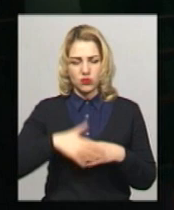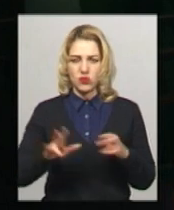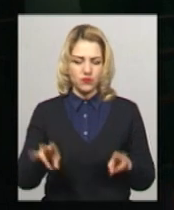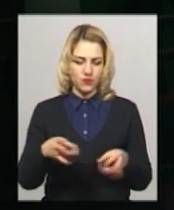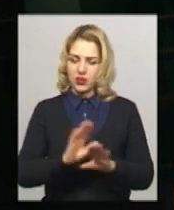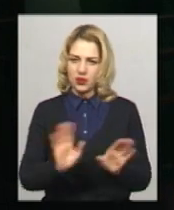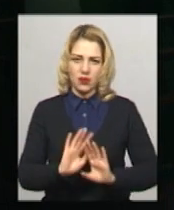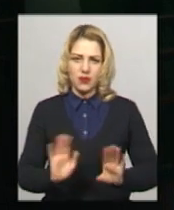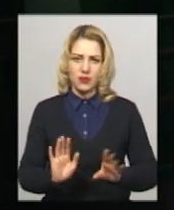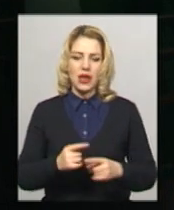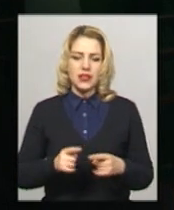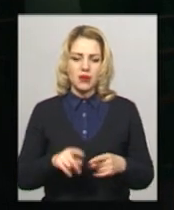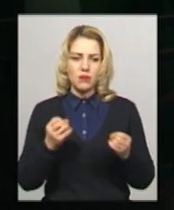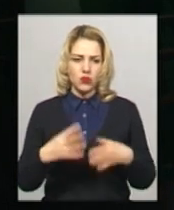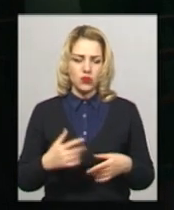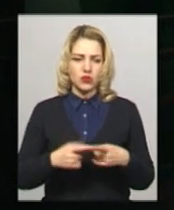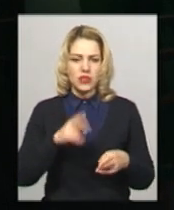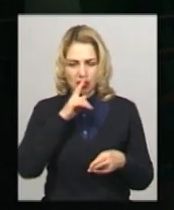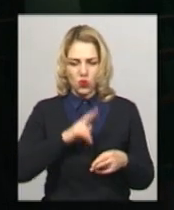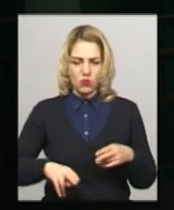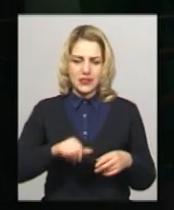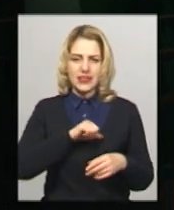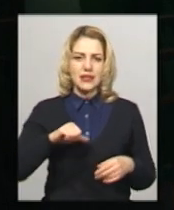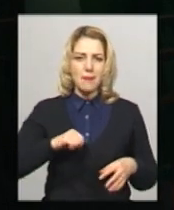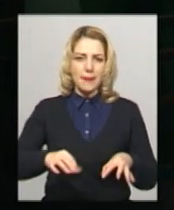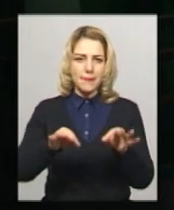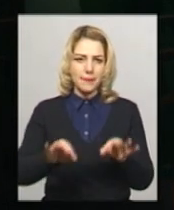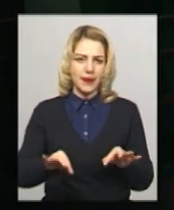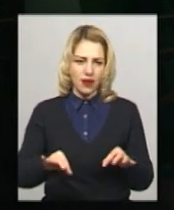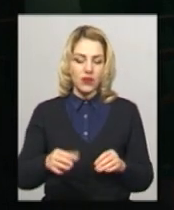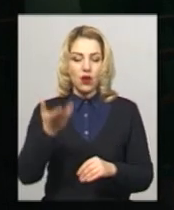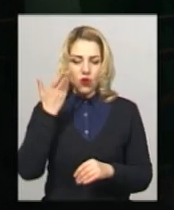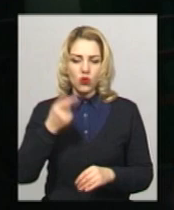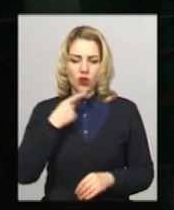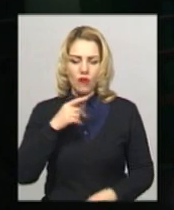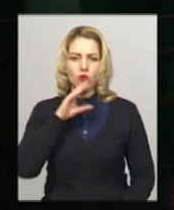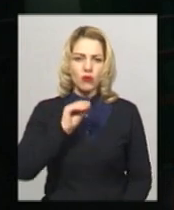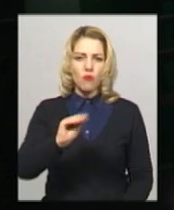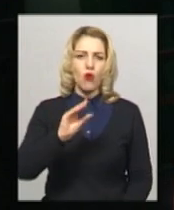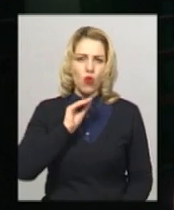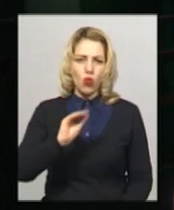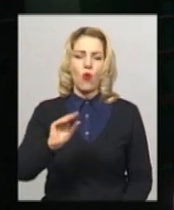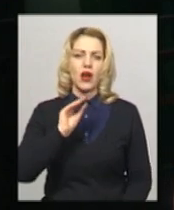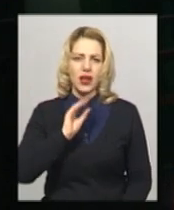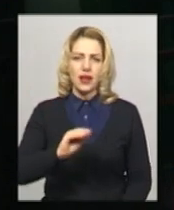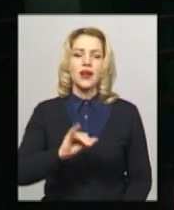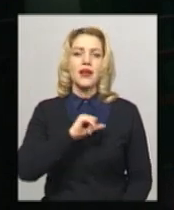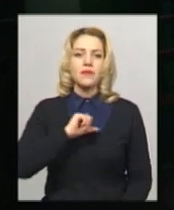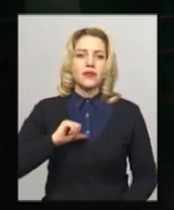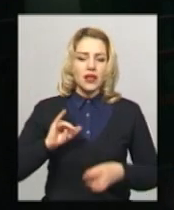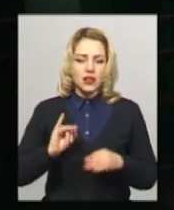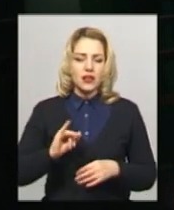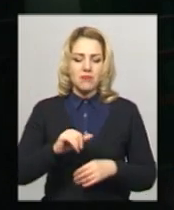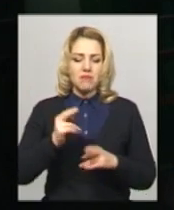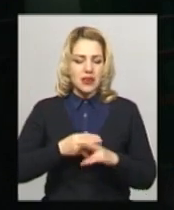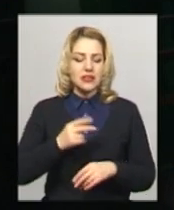треба. Тому що тоді просто загубиться ця правда. Коли вони говорять свої монологи, це просто слухати